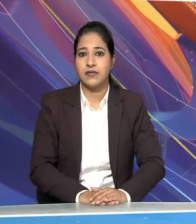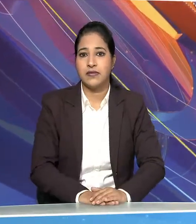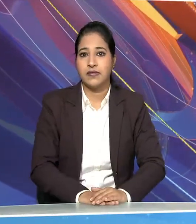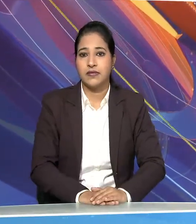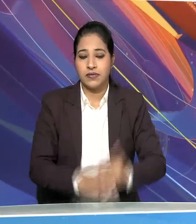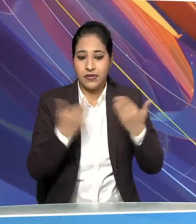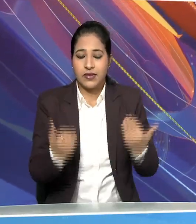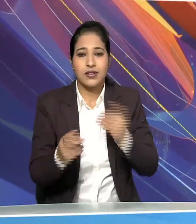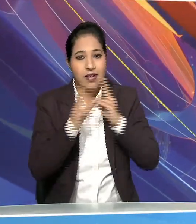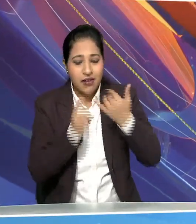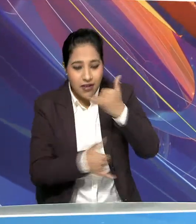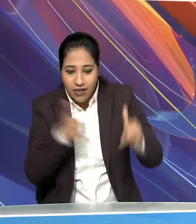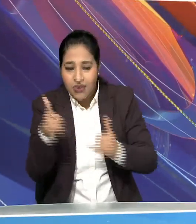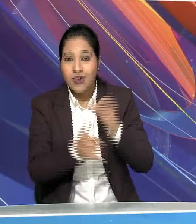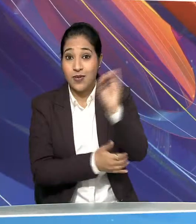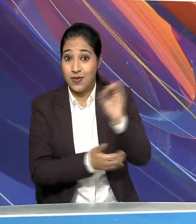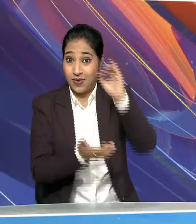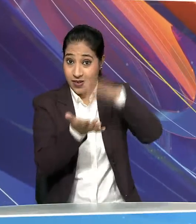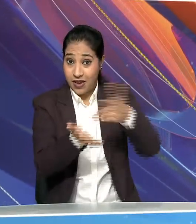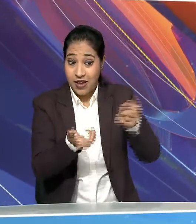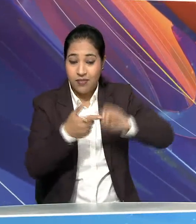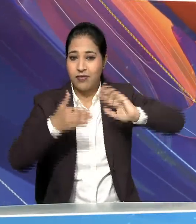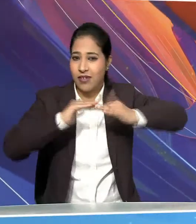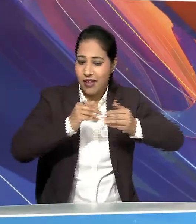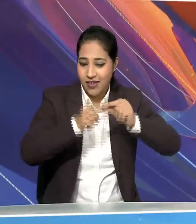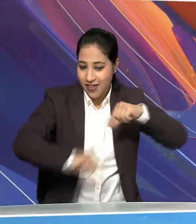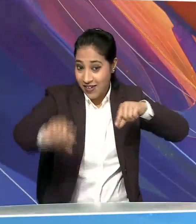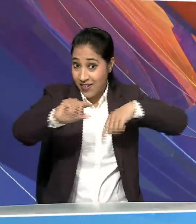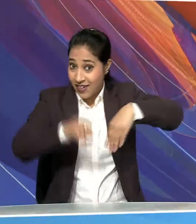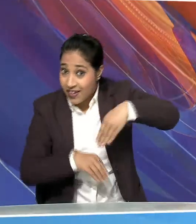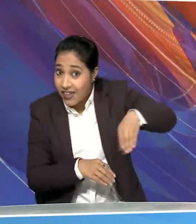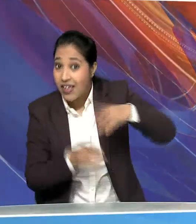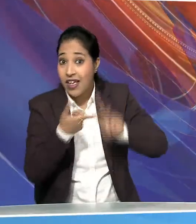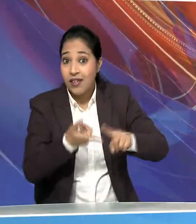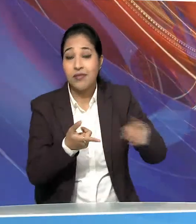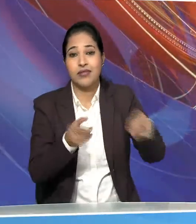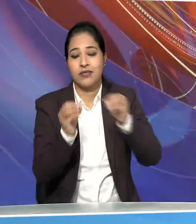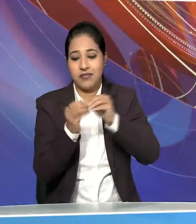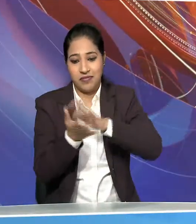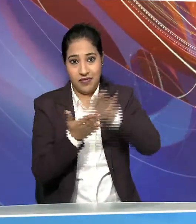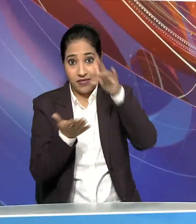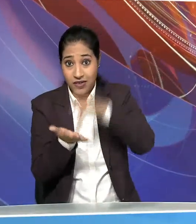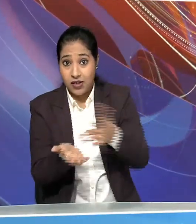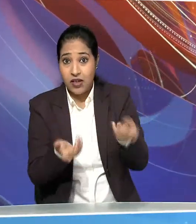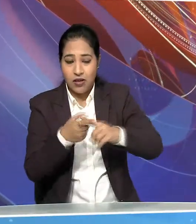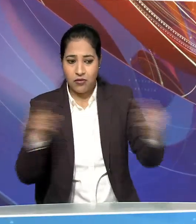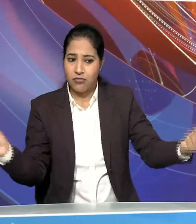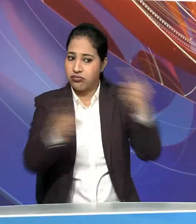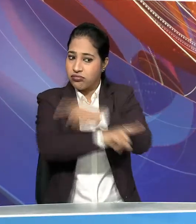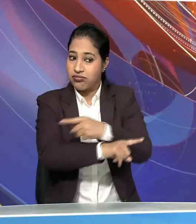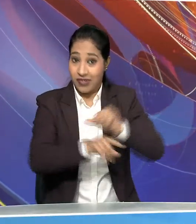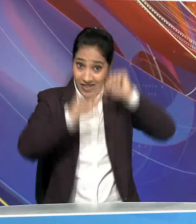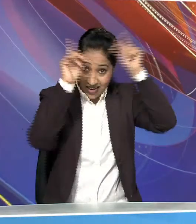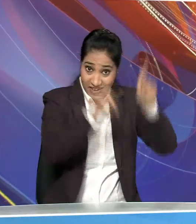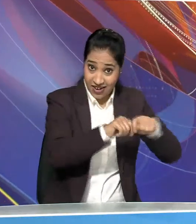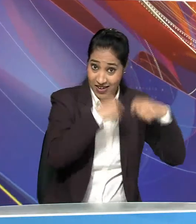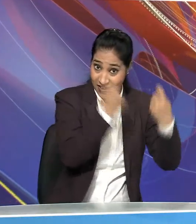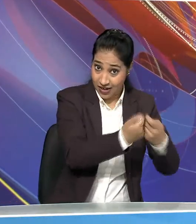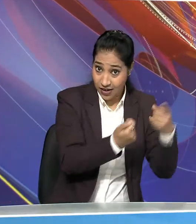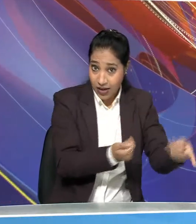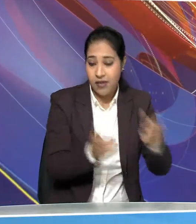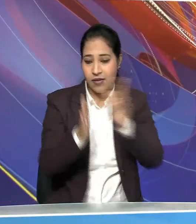और अब बात खेलों की ओडिशा में खेले जा रहे है पुरुशो के विश्व कप में आज बुफनेश्वर में क्रॉसोबर मुकाबले में भारत का सामना